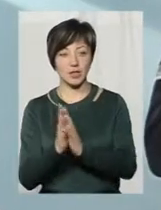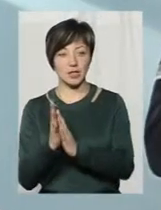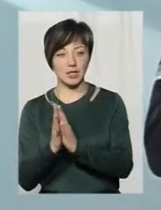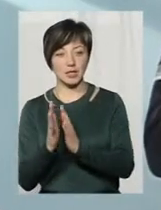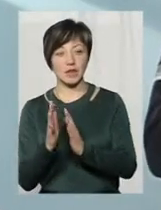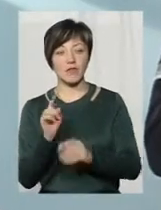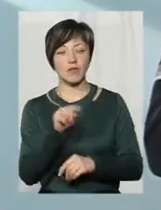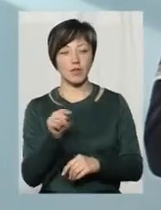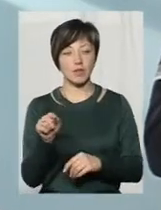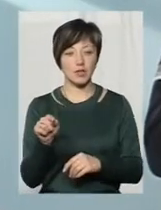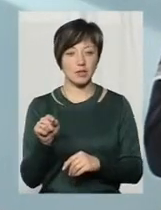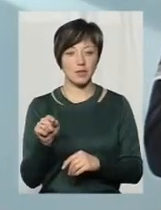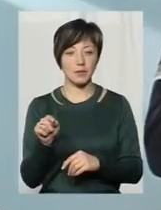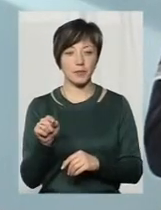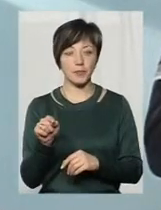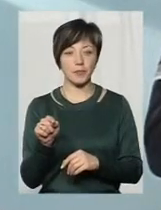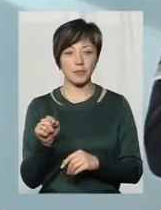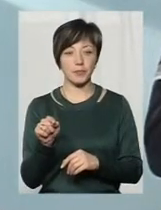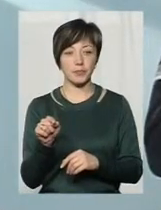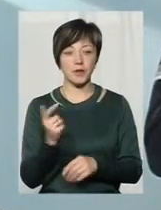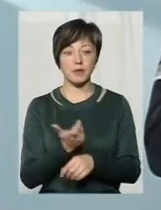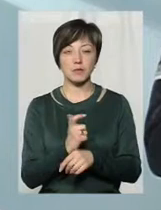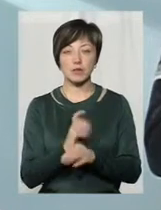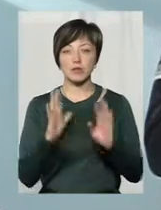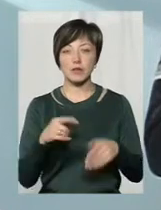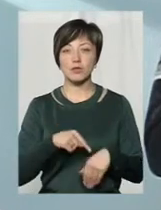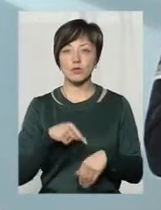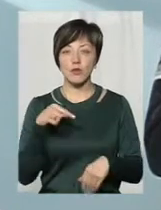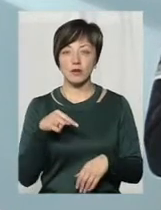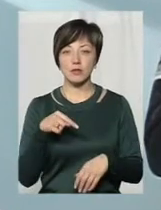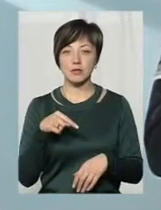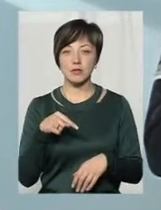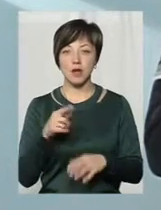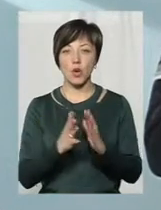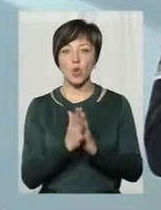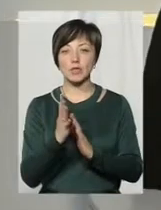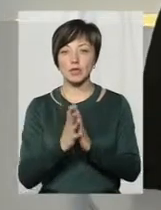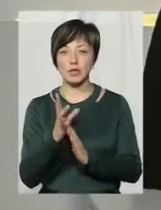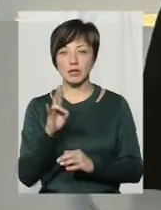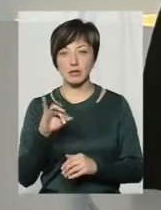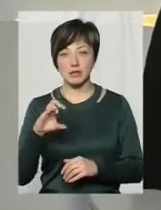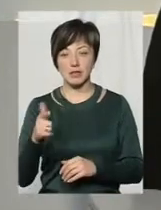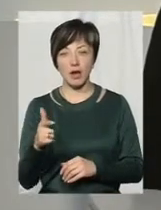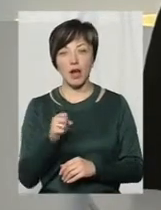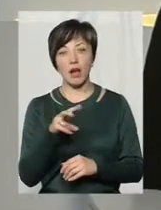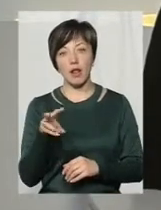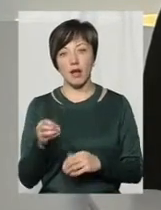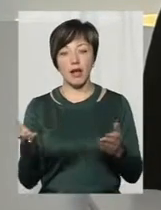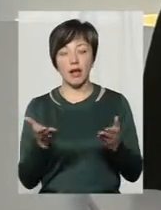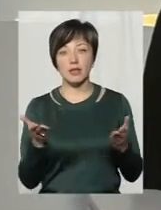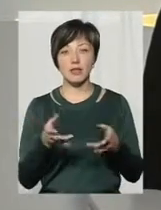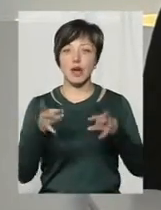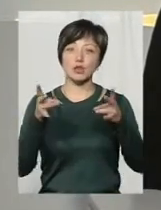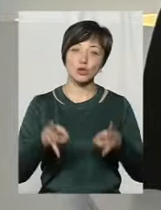Вони, скажу так, більше буде це відчувати рослинність. Але якихось